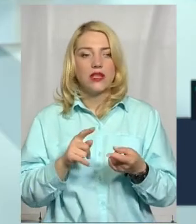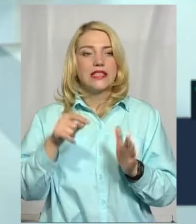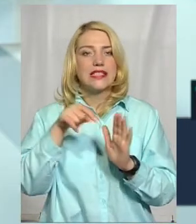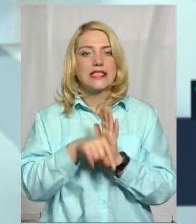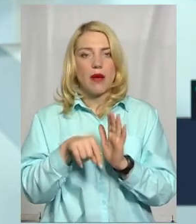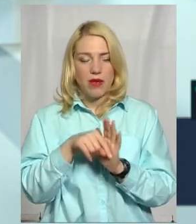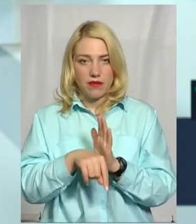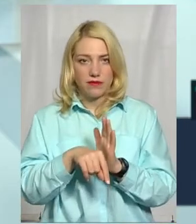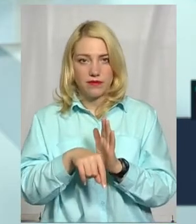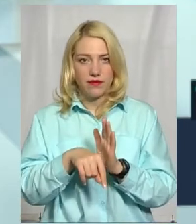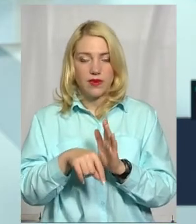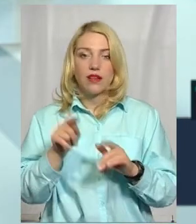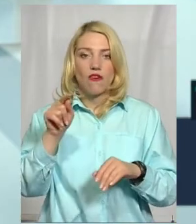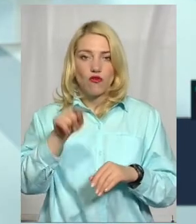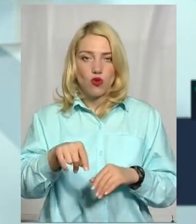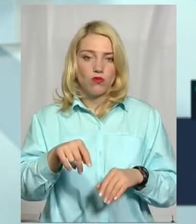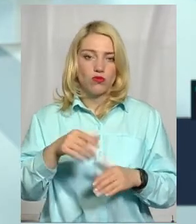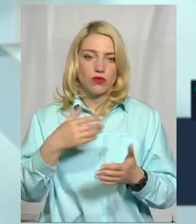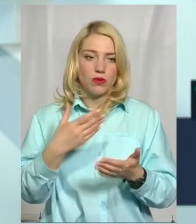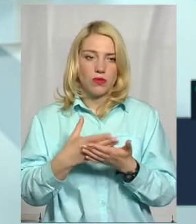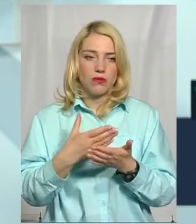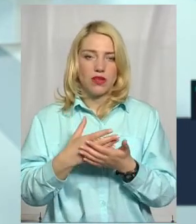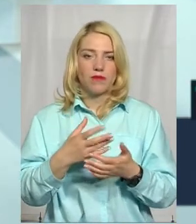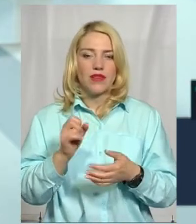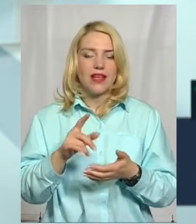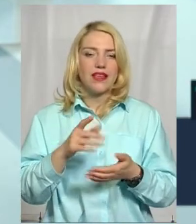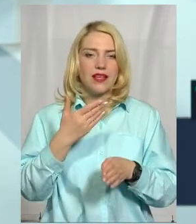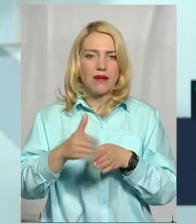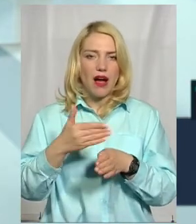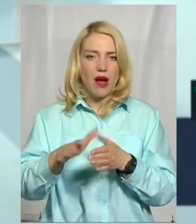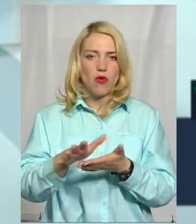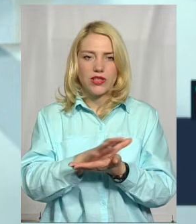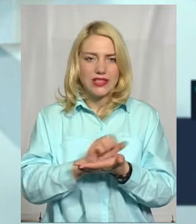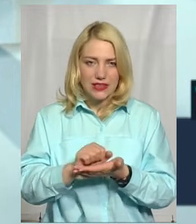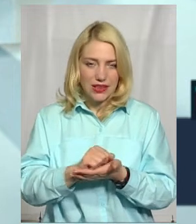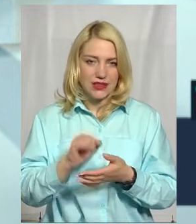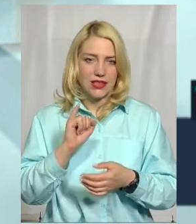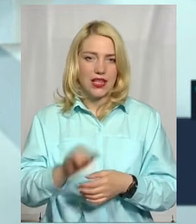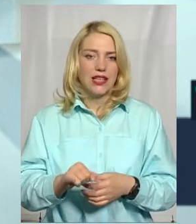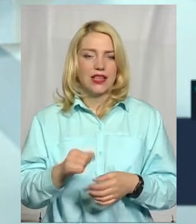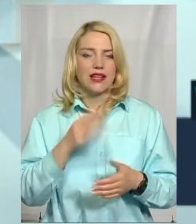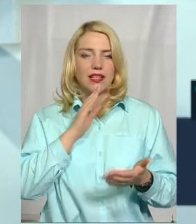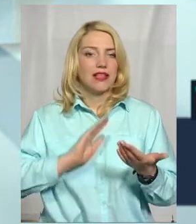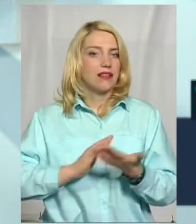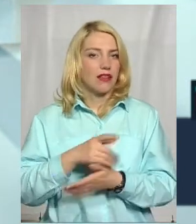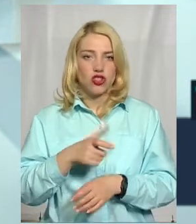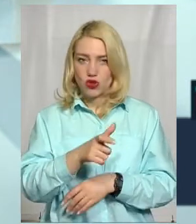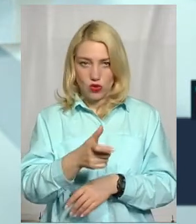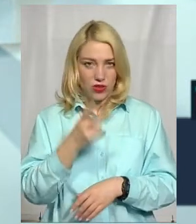в тому числі, наприклад, і амортизація, і якість доріг, до речі, має не